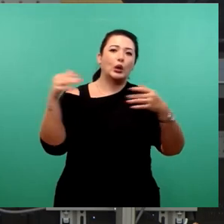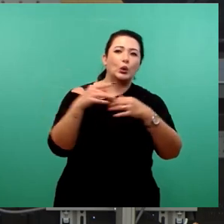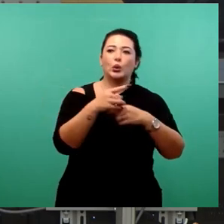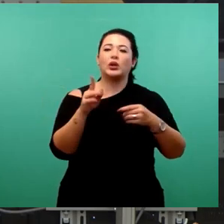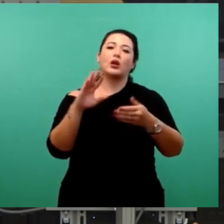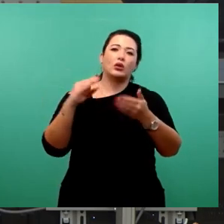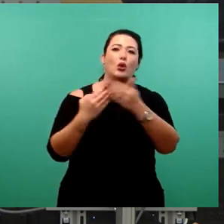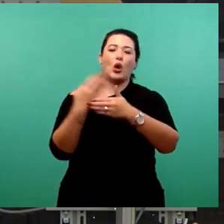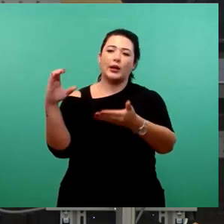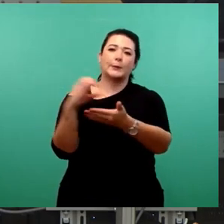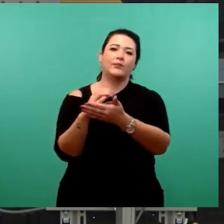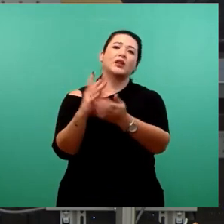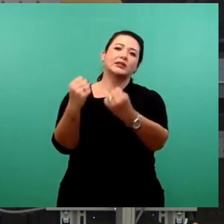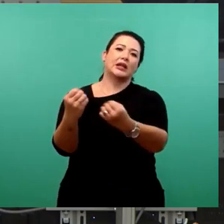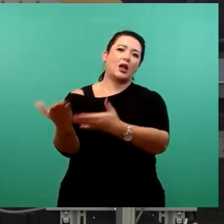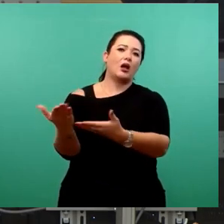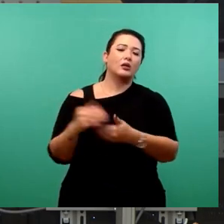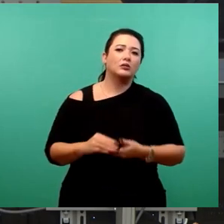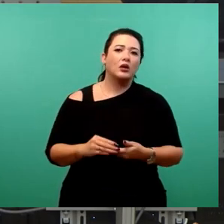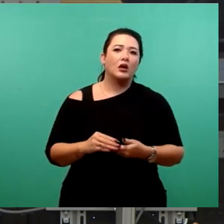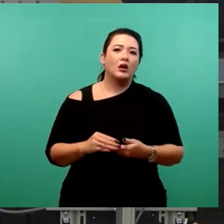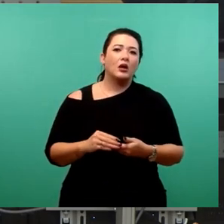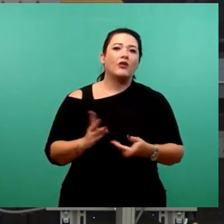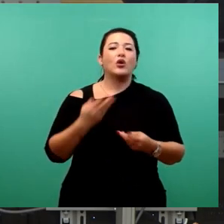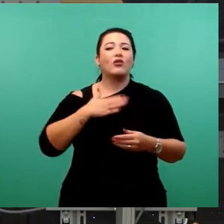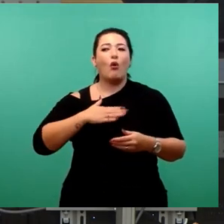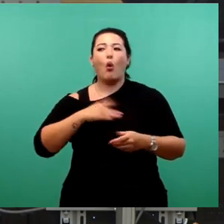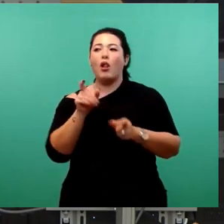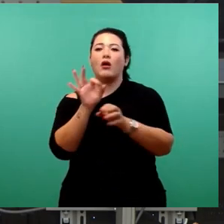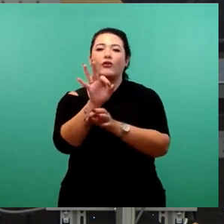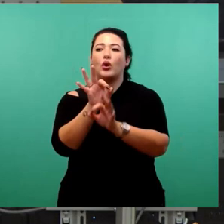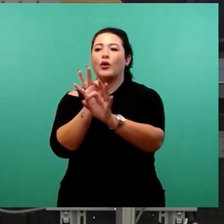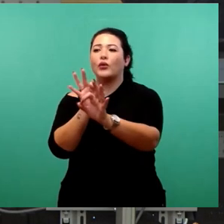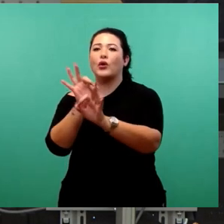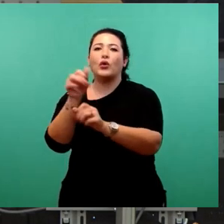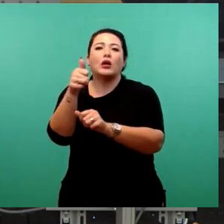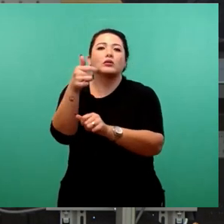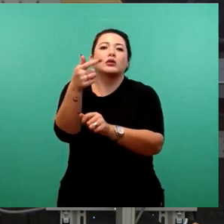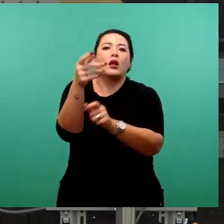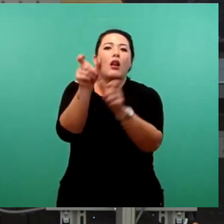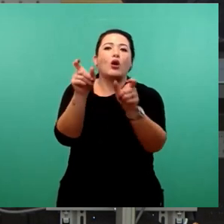Es ging um das Wohl von ganz wenigen, aber keinesfalls um das Wohl dieser Stadt, meine Damen und Herren.